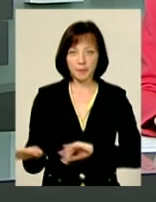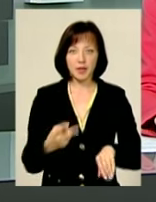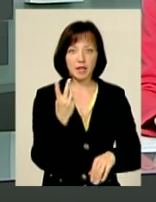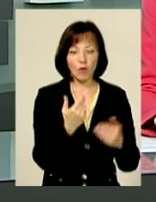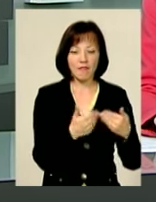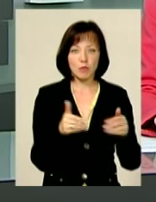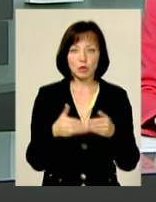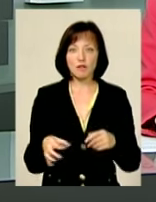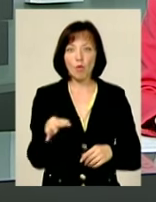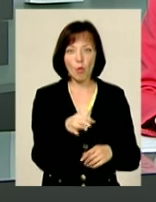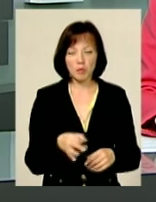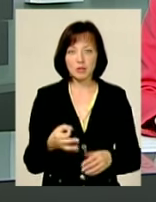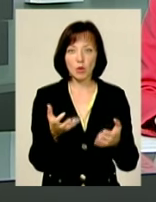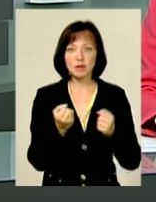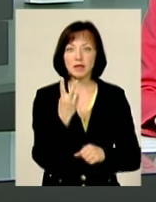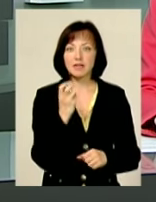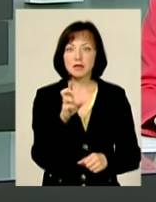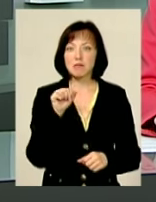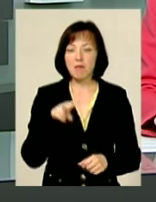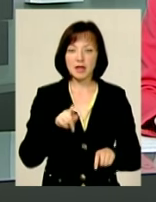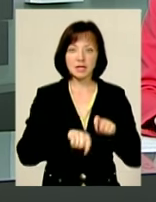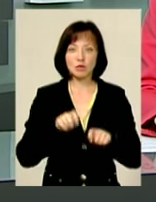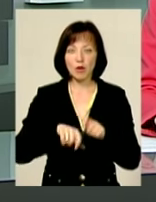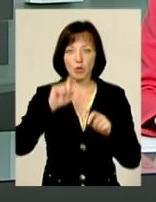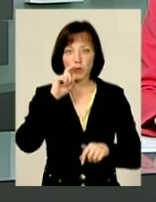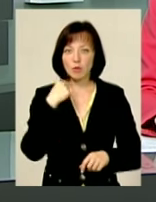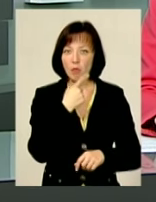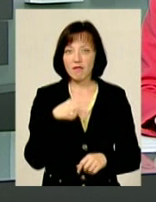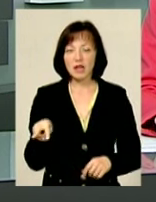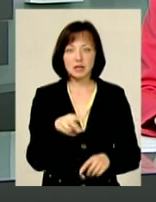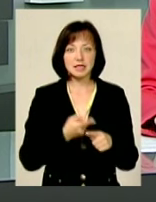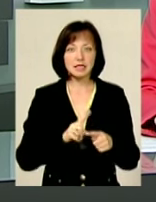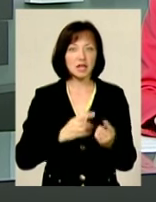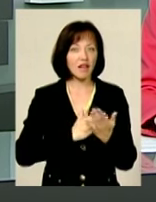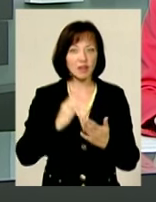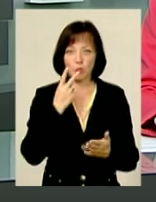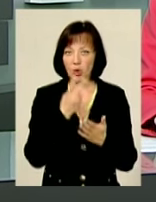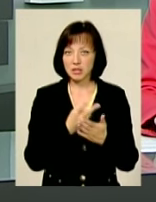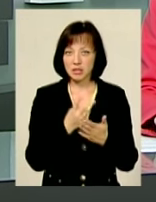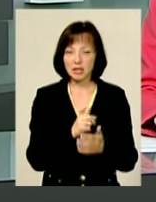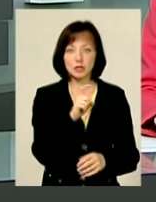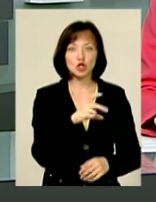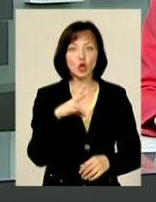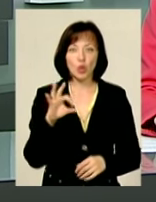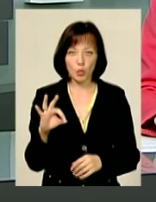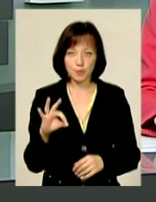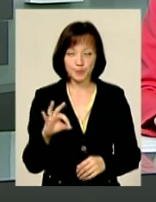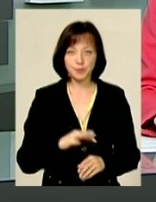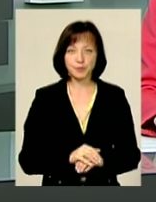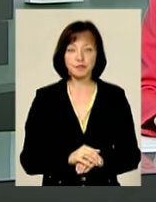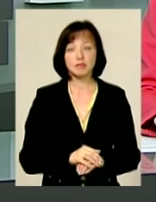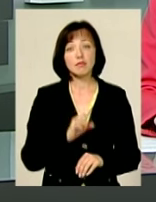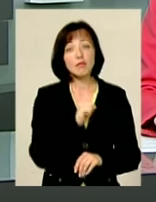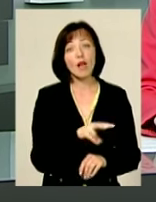Випускників області отримали 200 балів із тестування з української мови та літератури Це найвищий показник на зовнішньому незалежному оцінюванні